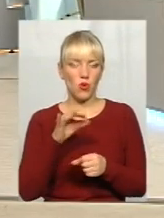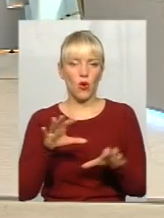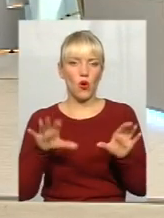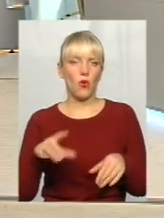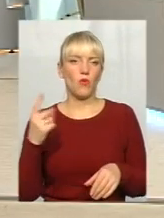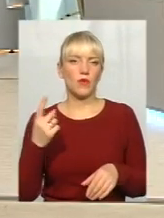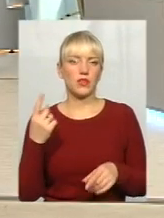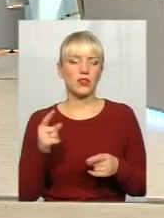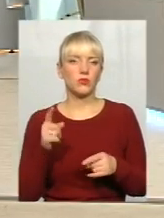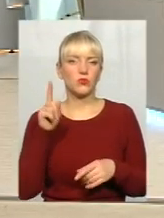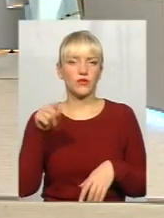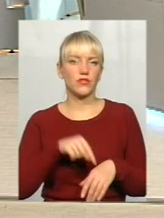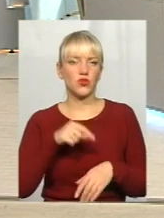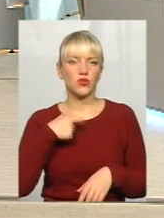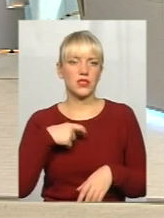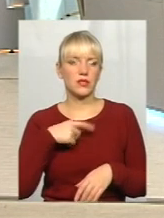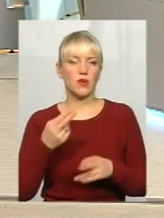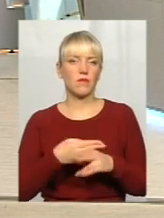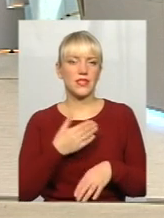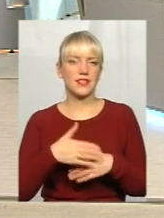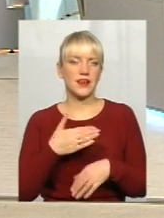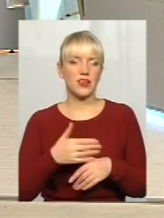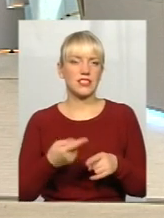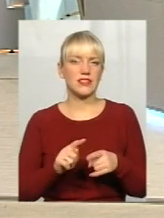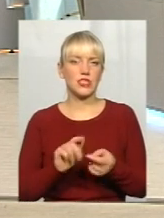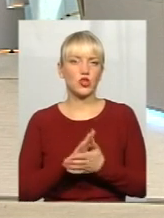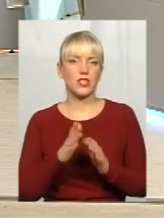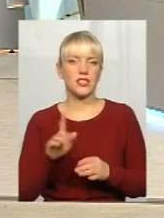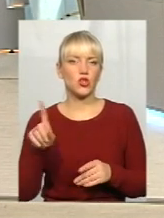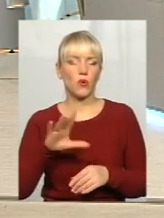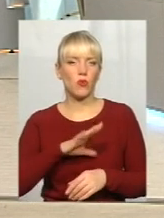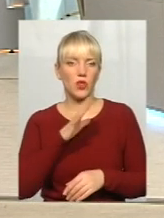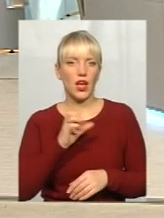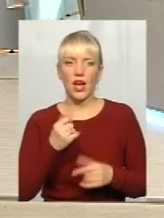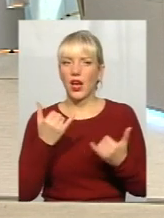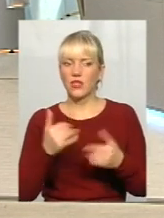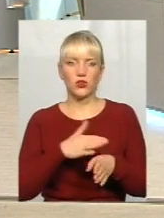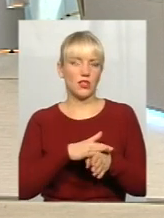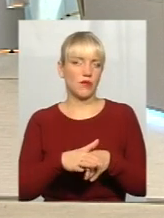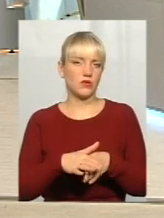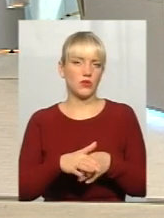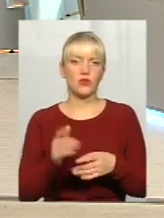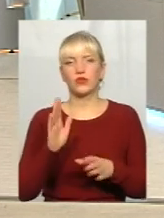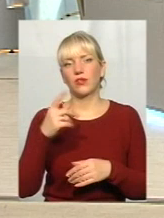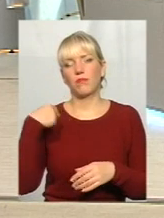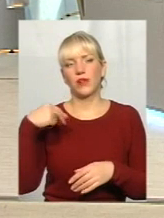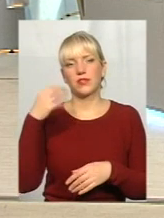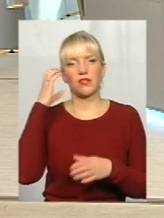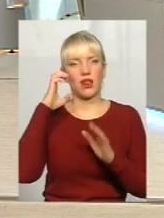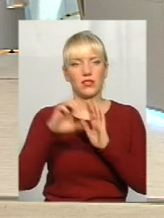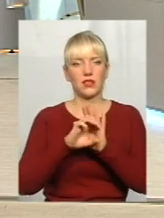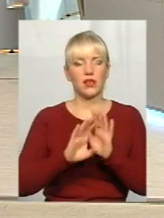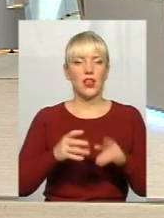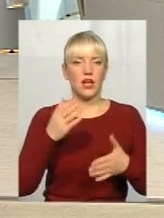чого він так робить? Бо він відчуває за собою безкарність, навіть в тій ситуації, що була. А сьогодні, це абсолютно. Він залежить від одного президента. Давши ви